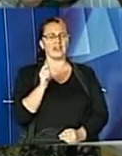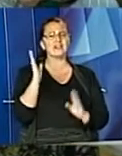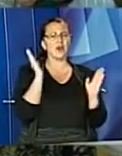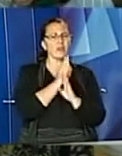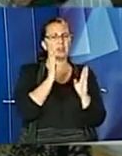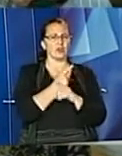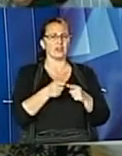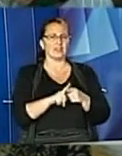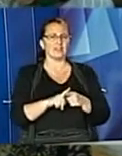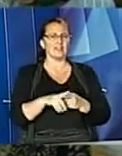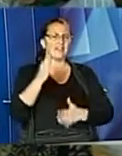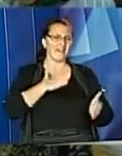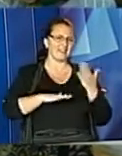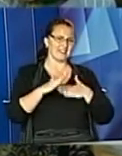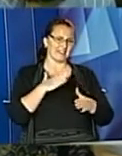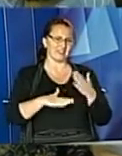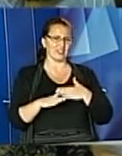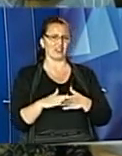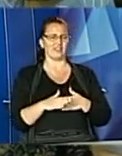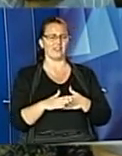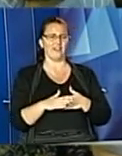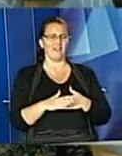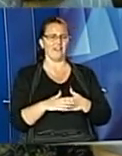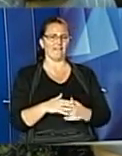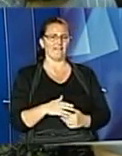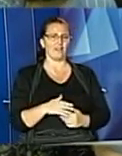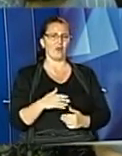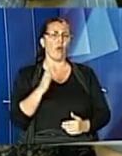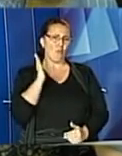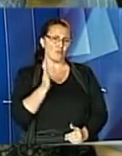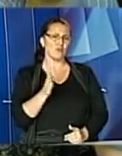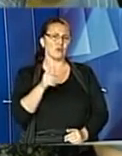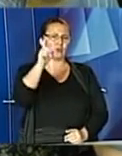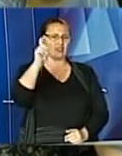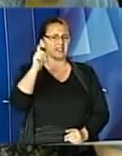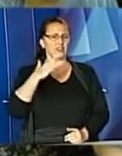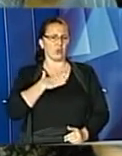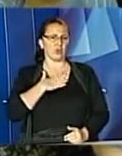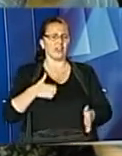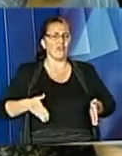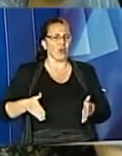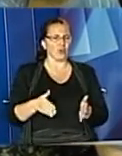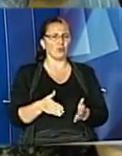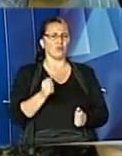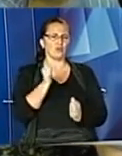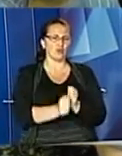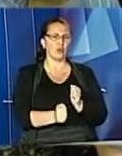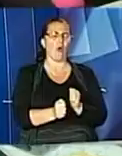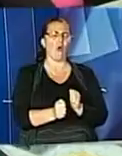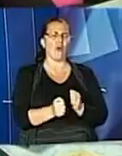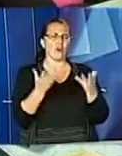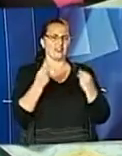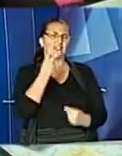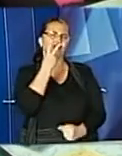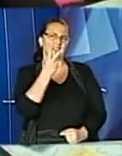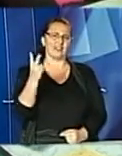і це ті, що вони будуть висіти у нас в коридорах, і ми будемо кожен день поглядати на них.